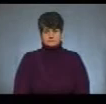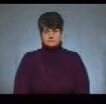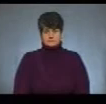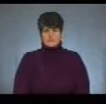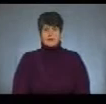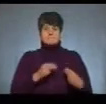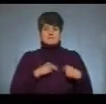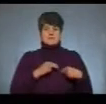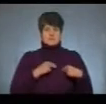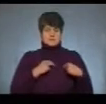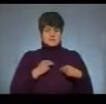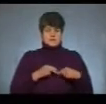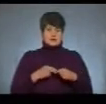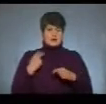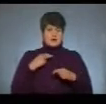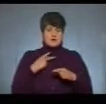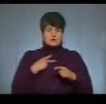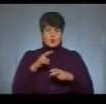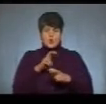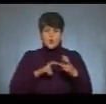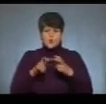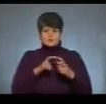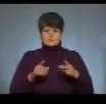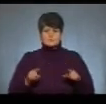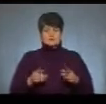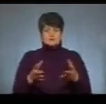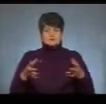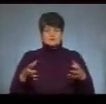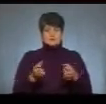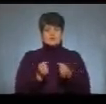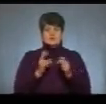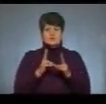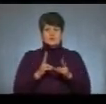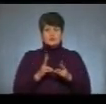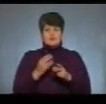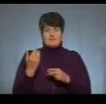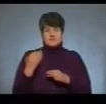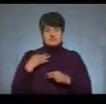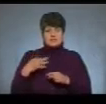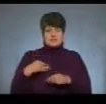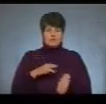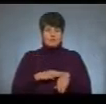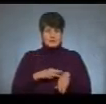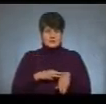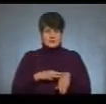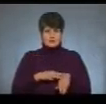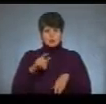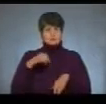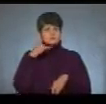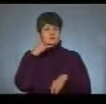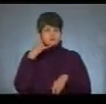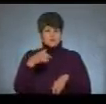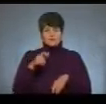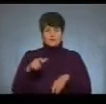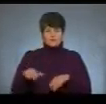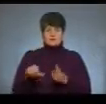Працівники карного розшуку Тернополя затримали осіб, причетних до шахрайських схем за принципом «Ваш син у поліції». Підозрувані телефонували до